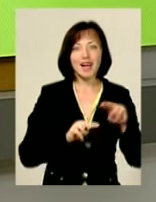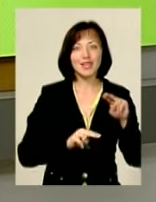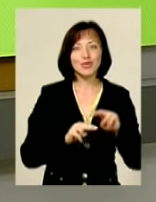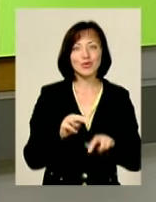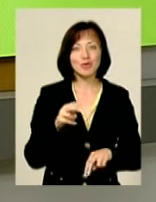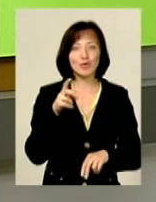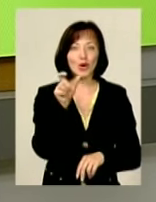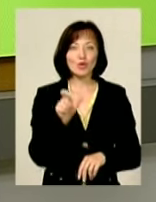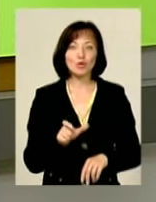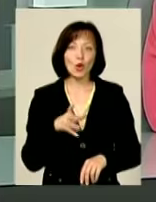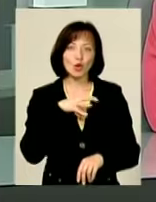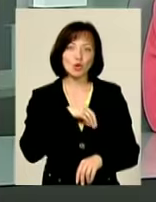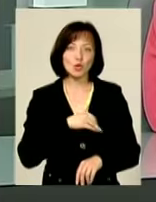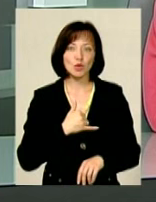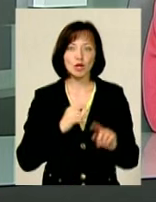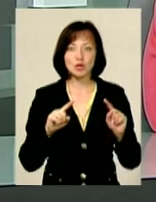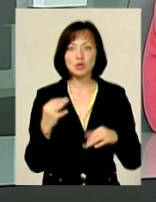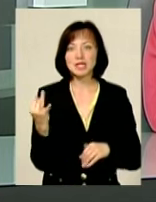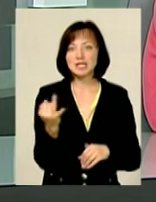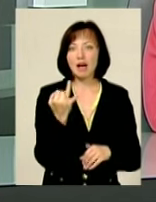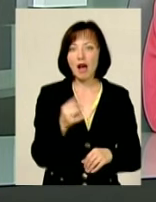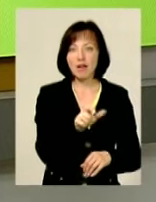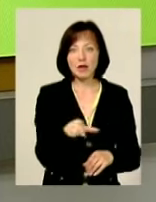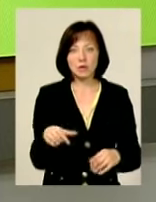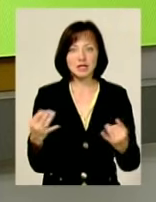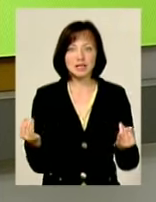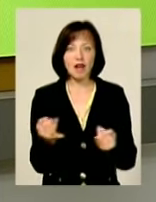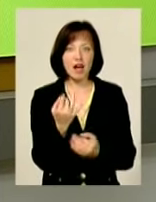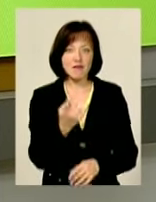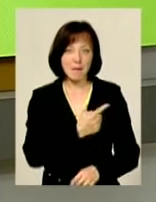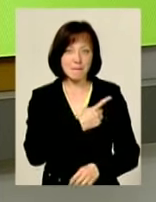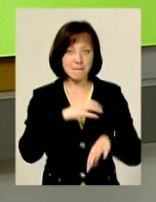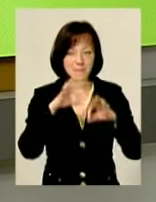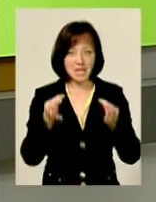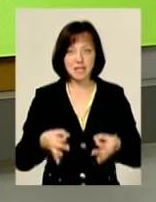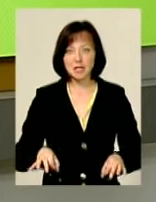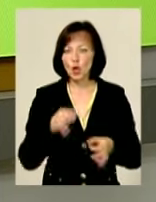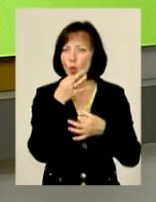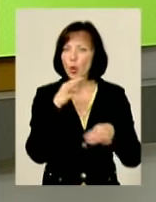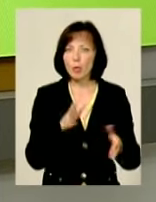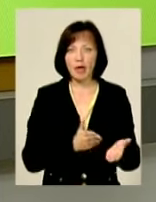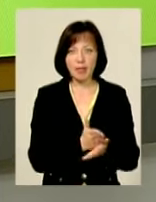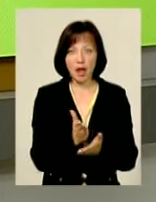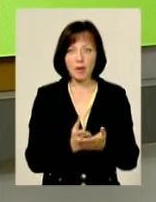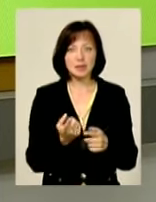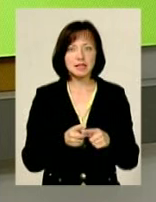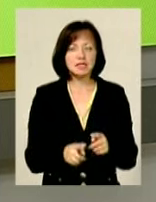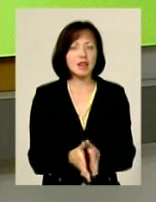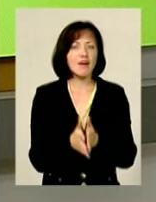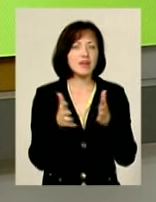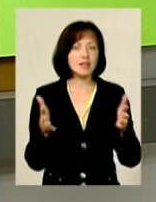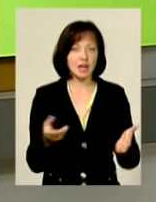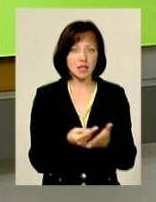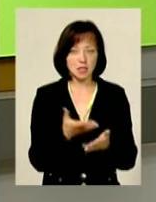У нас дуже цікаві люди, дуже цікаві митці. Візьміть ви любий напрямок. І це саме велика цінність, що є. Тому що